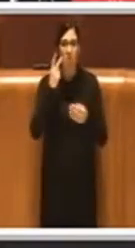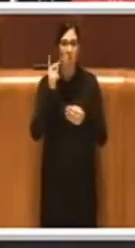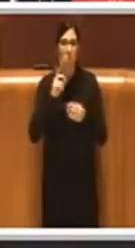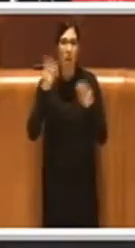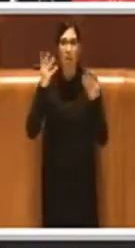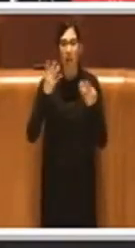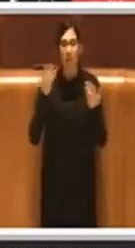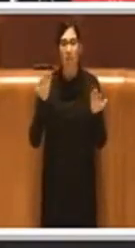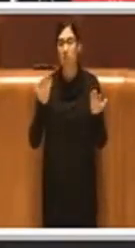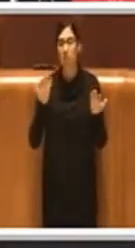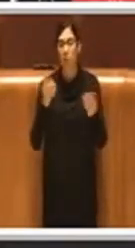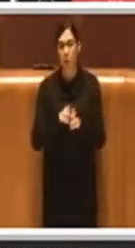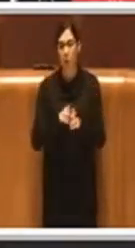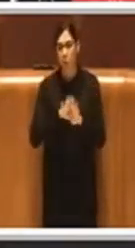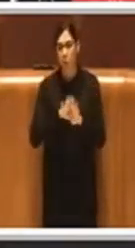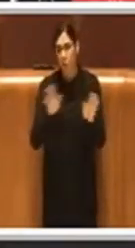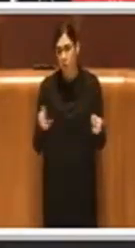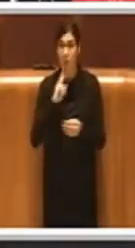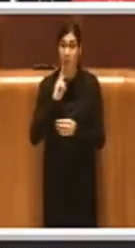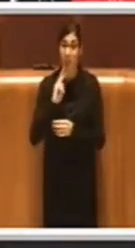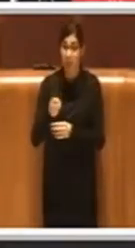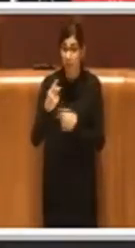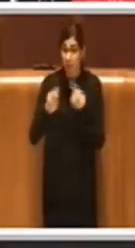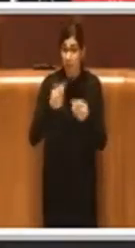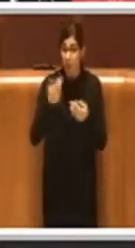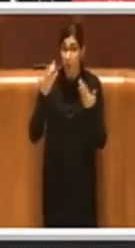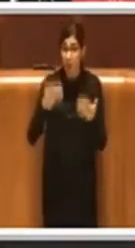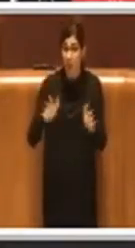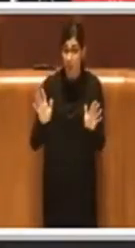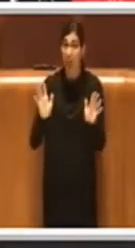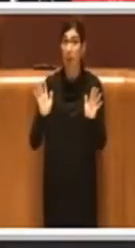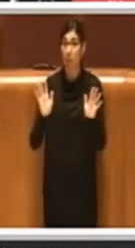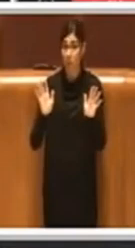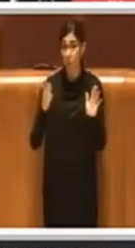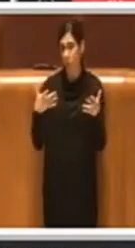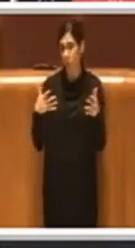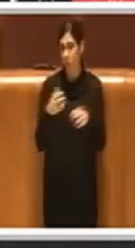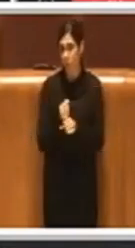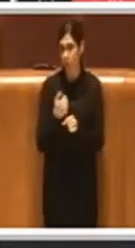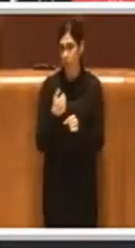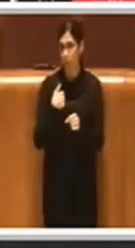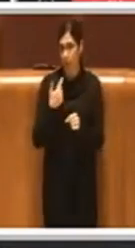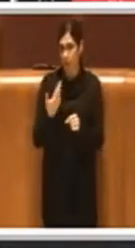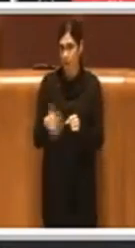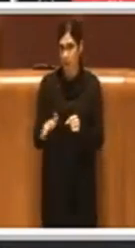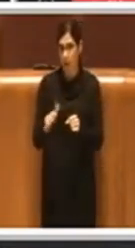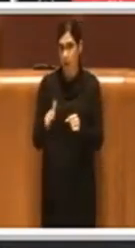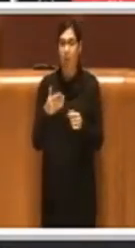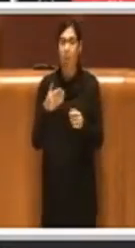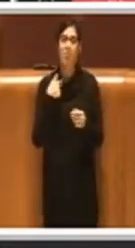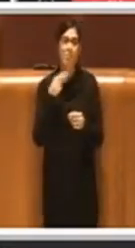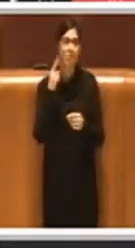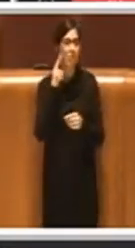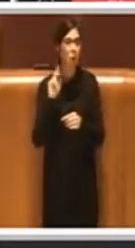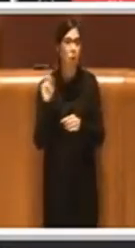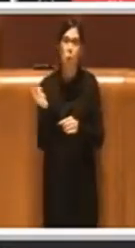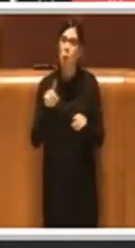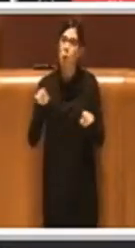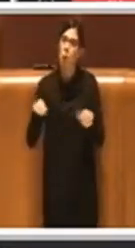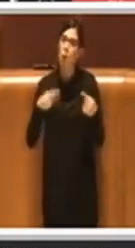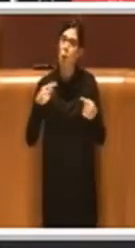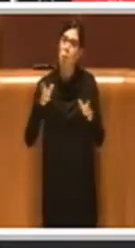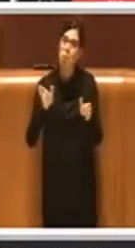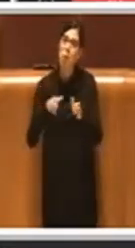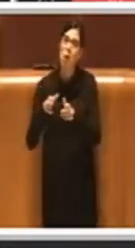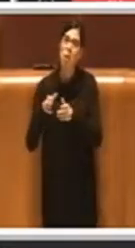Comunque, risposto alla polemica molto sinteticamente, ricordo a tutte le opposizioni che non è certo